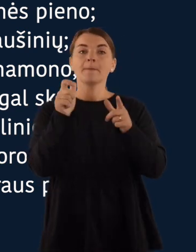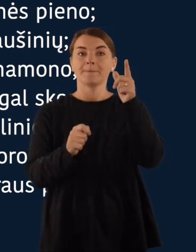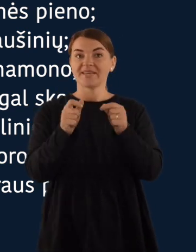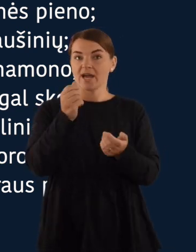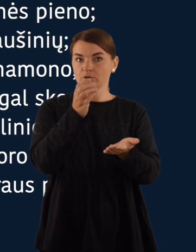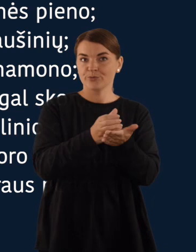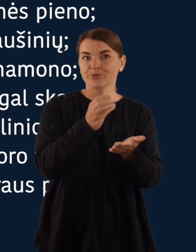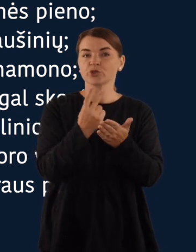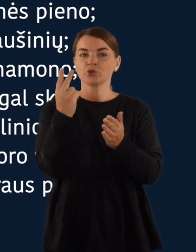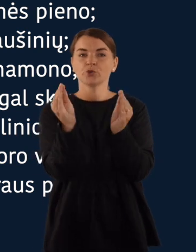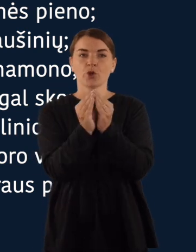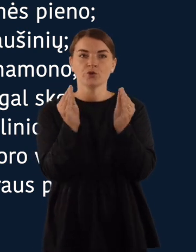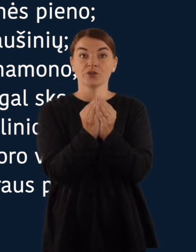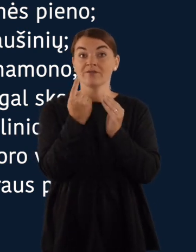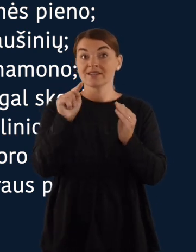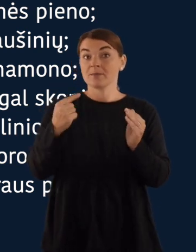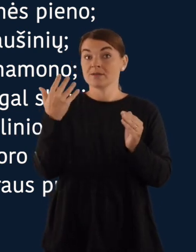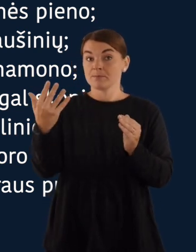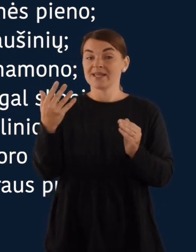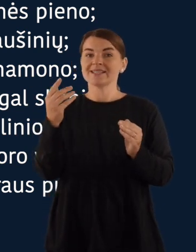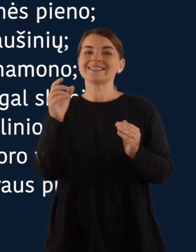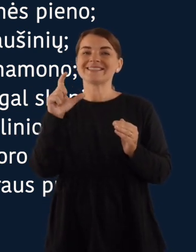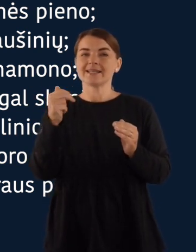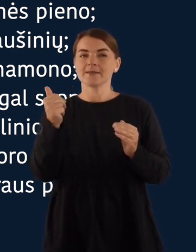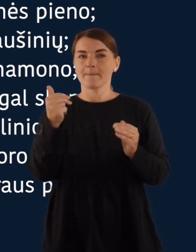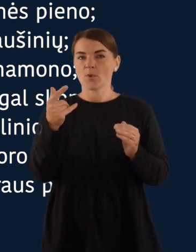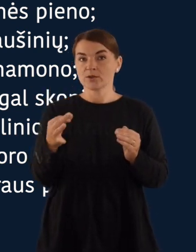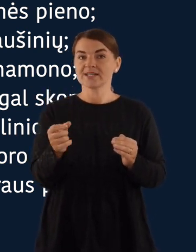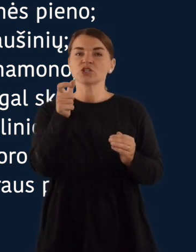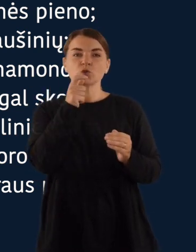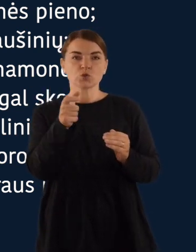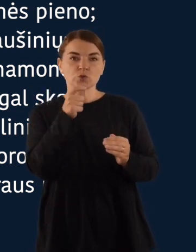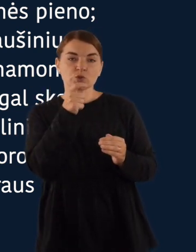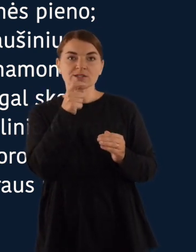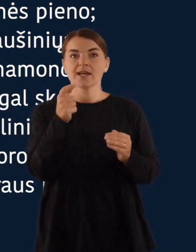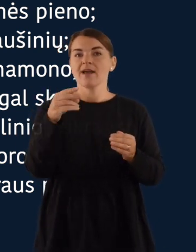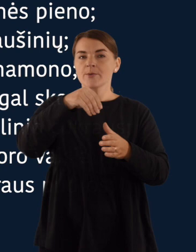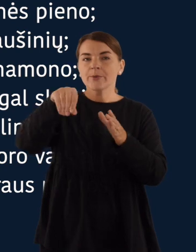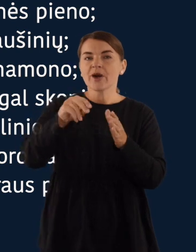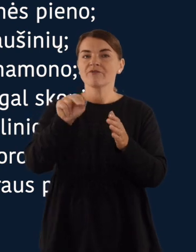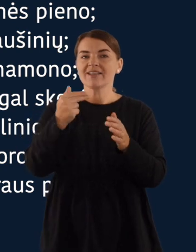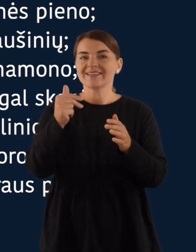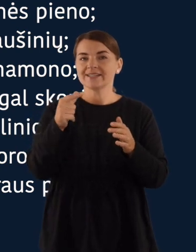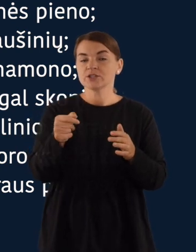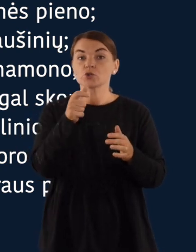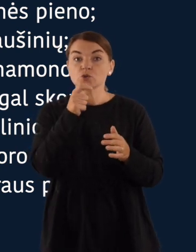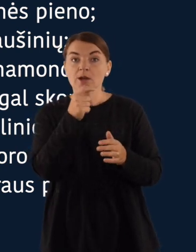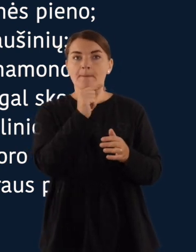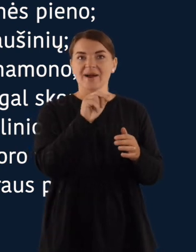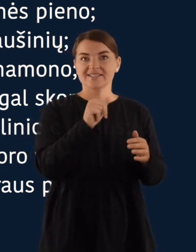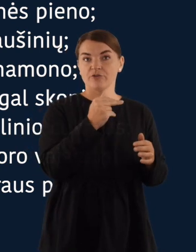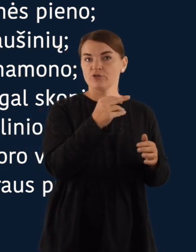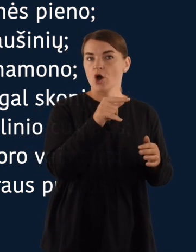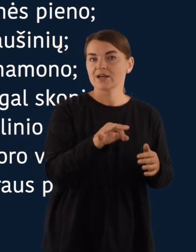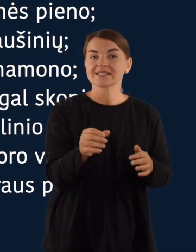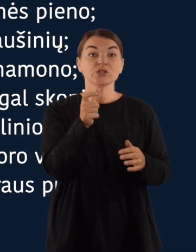pieno, dviejų kiaušinių, pusantro arbatinio žaukštelio cinamona, cukraus pagalskoni, žipsnelio vanilinio cukraus, pusės pasifloro